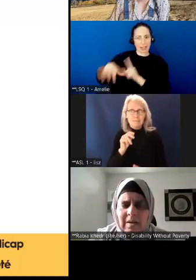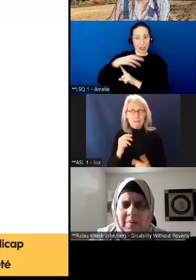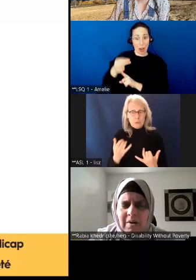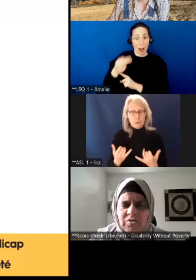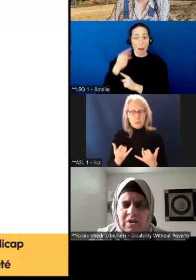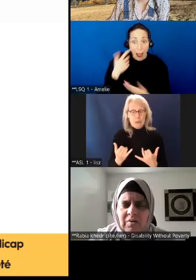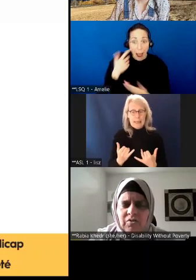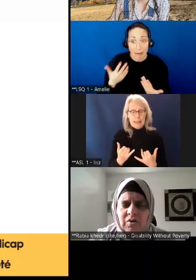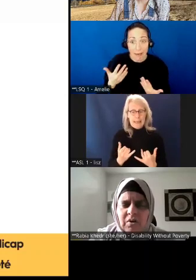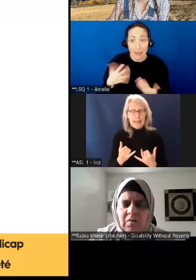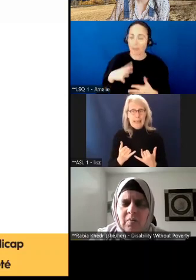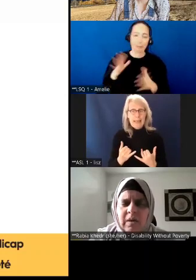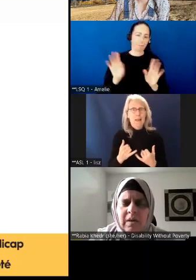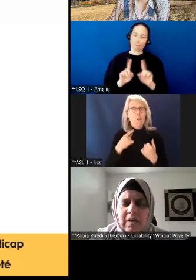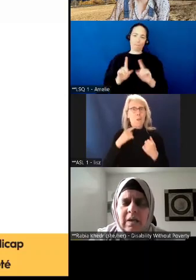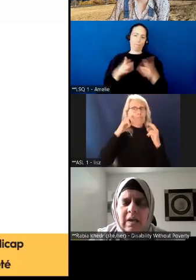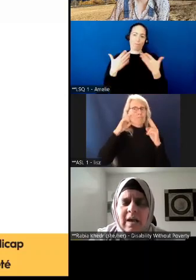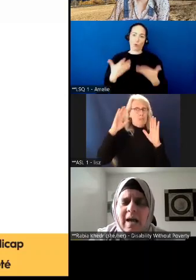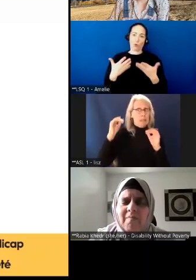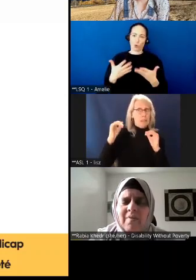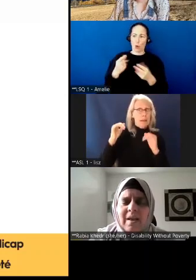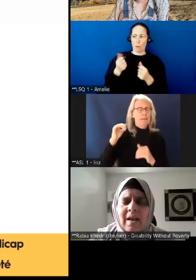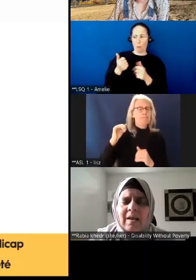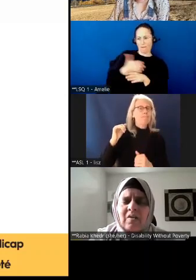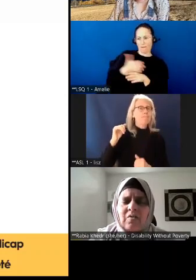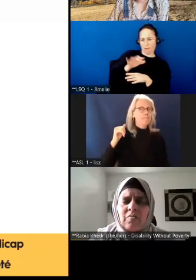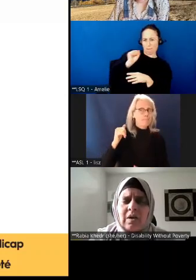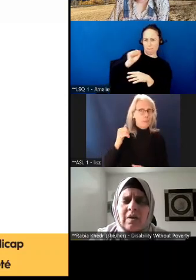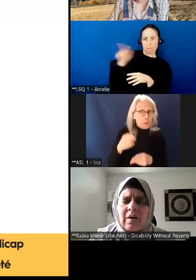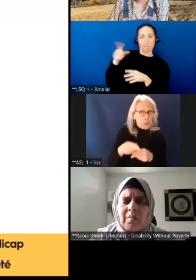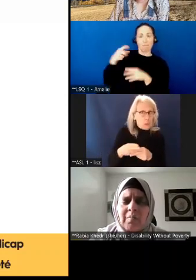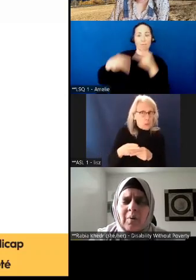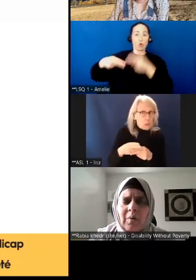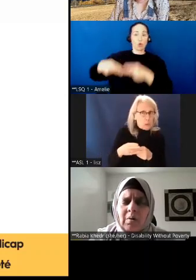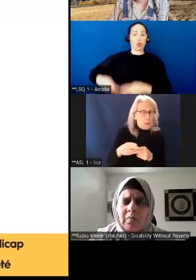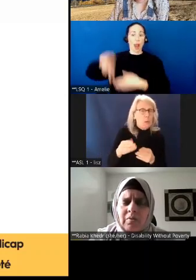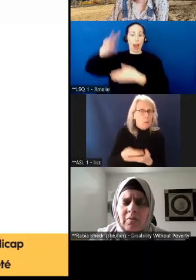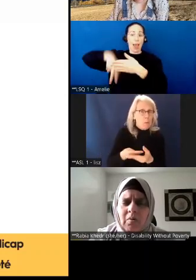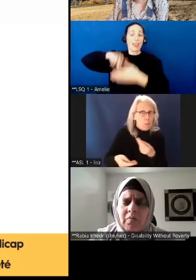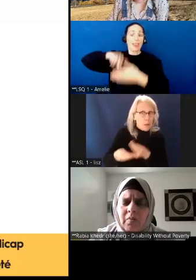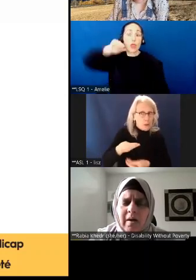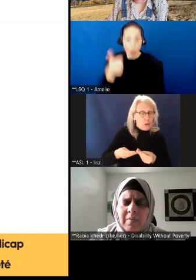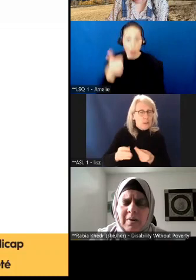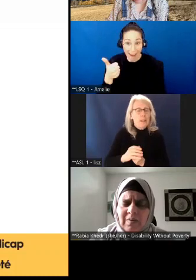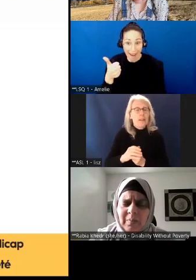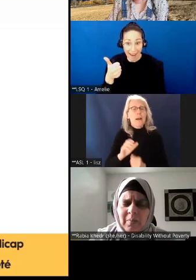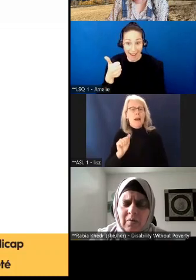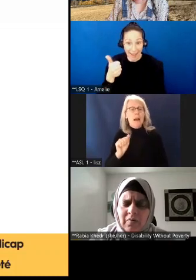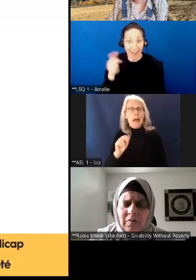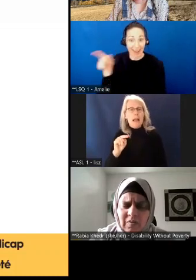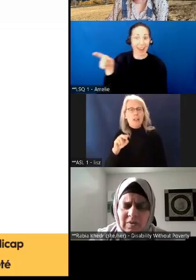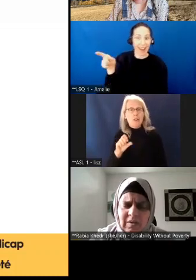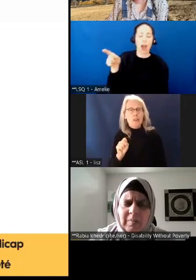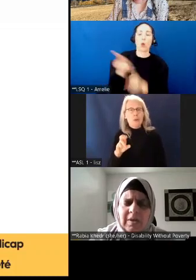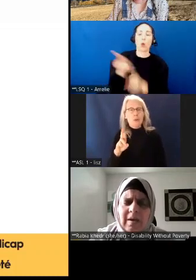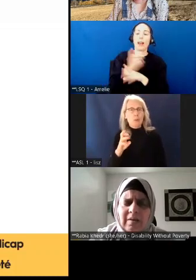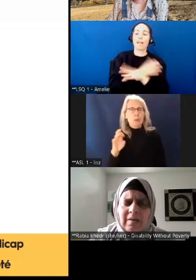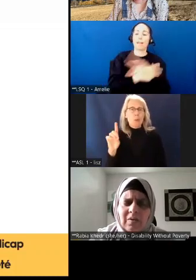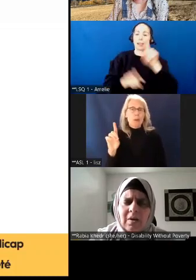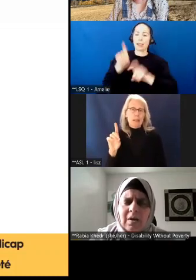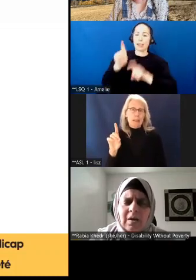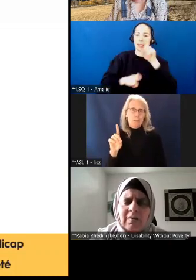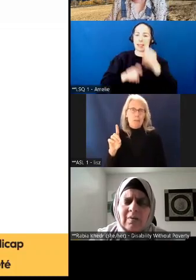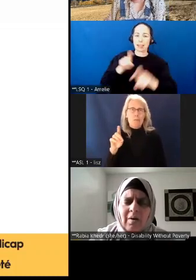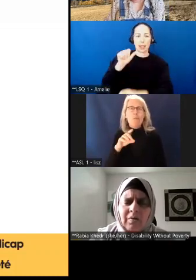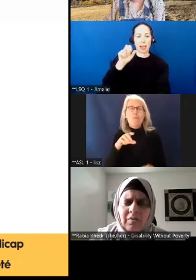Mais aujourd'hui, nous anticipons la lecture du budget demain et nous avons un sondage Angus